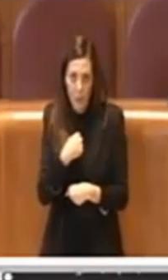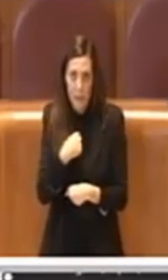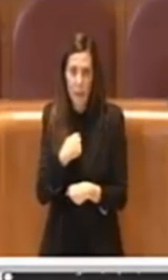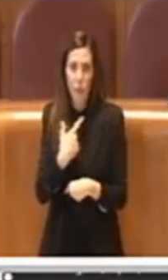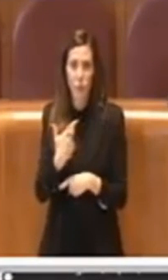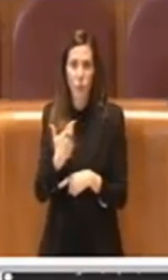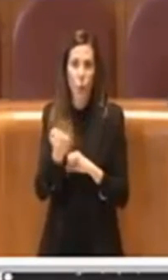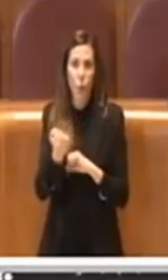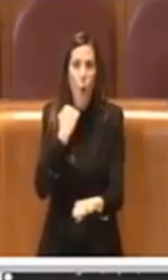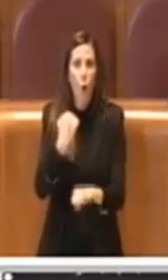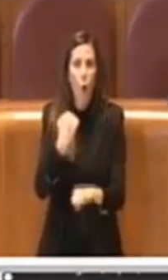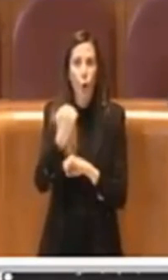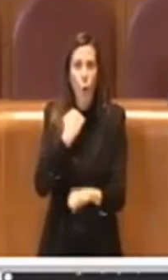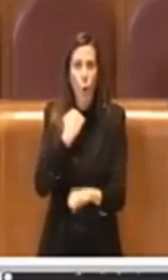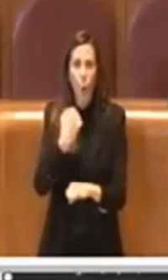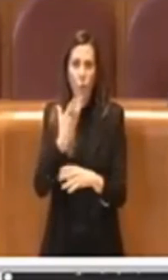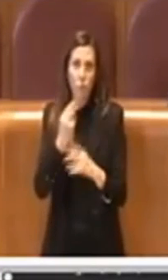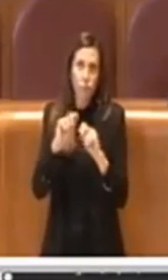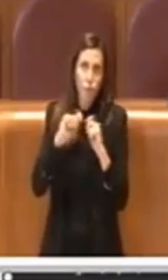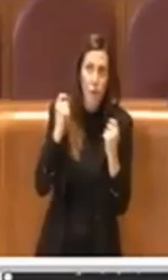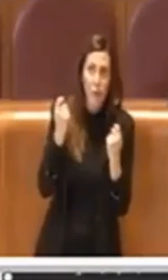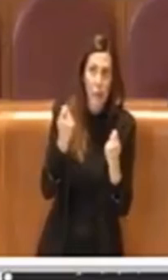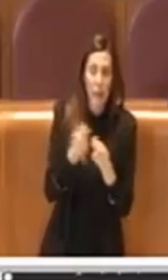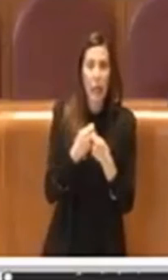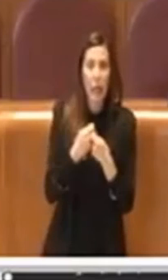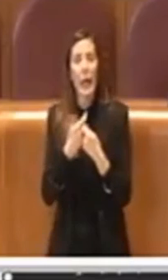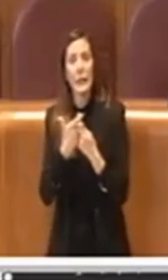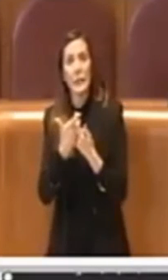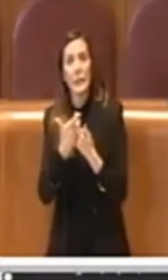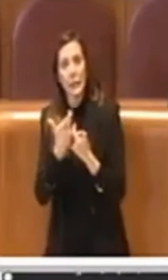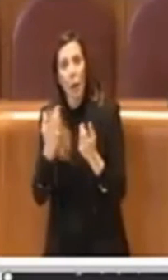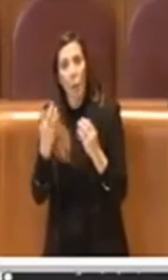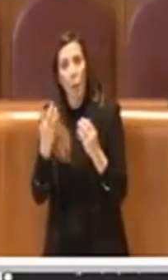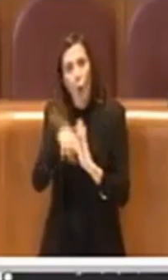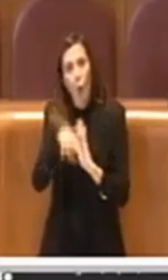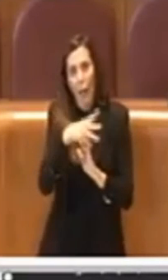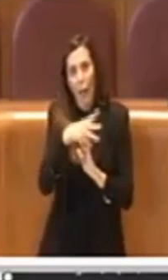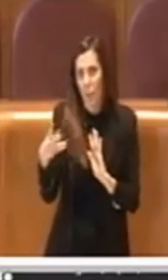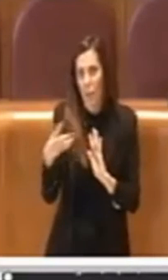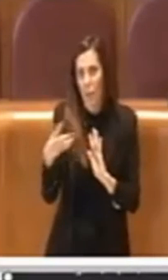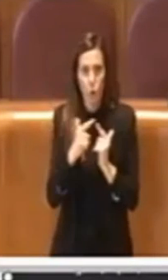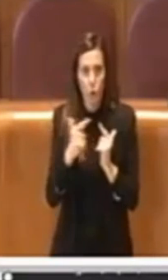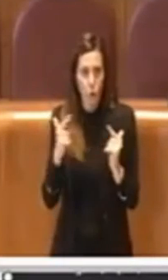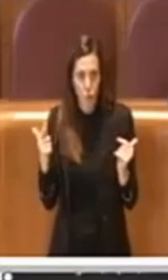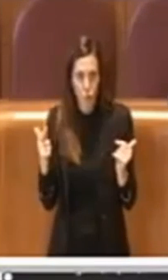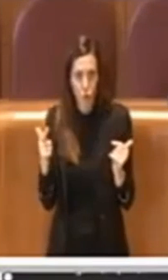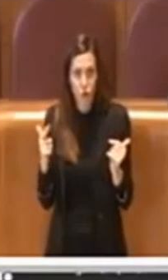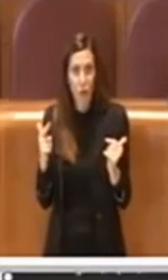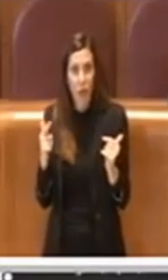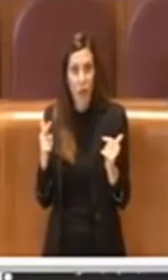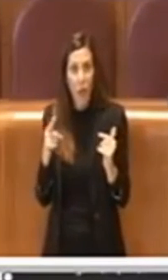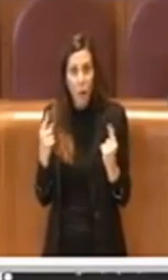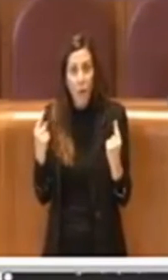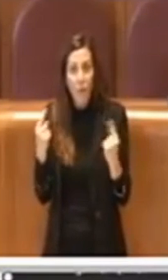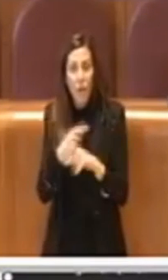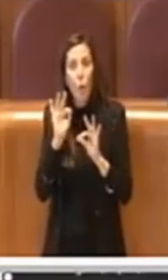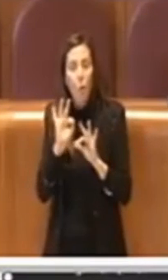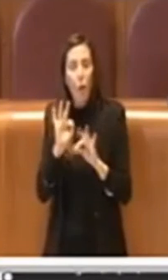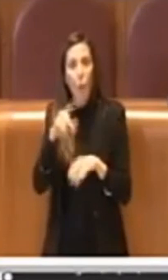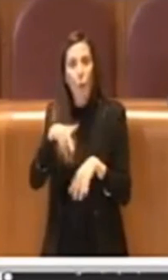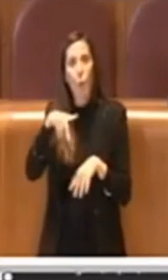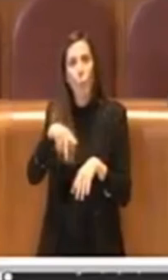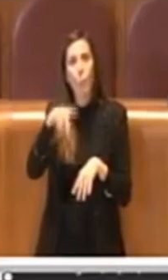in modo molto generico, che non c'è stata programmazione, quando proprio il PUMS in realtà